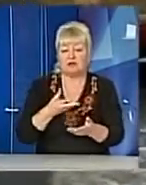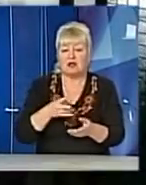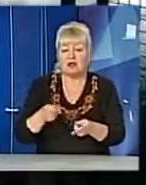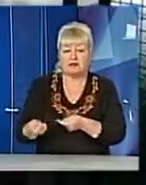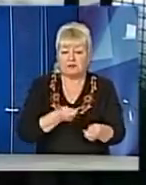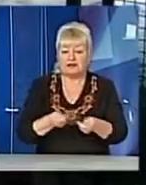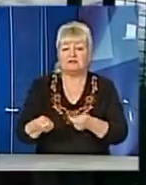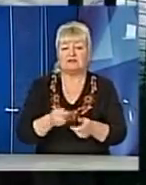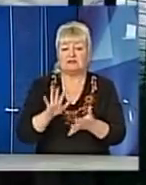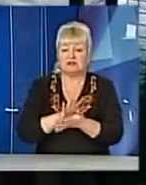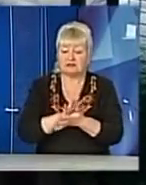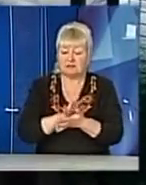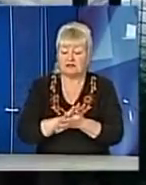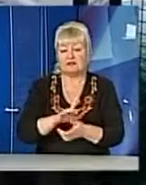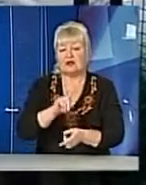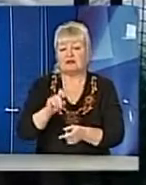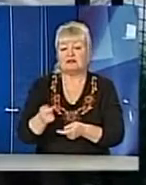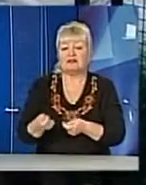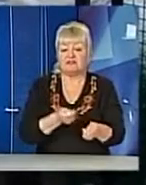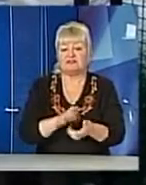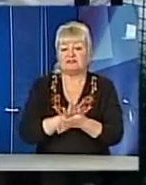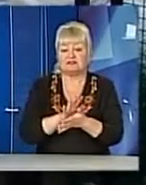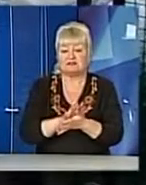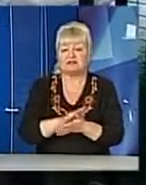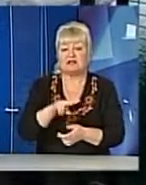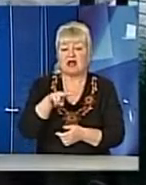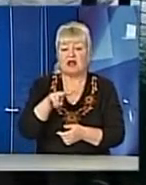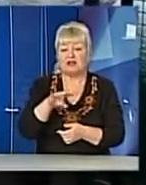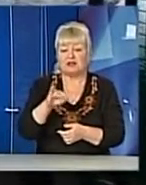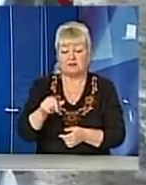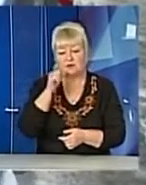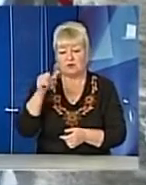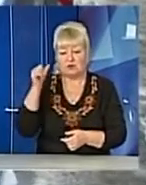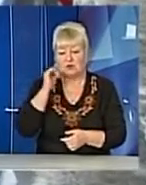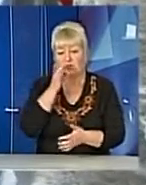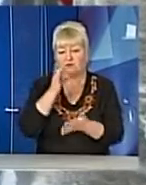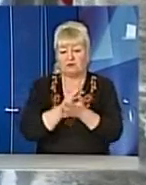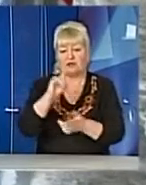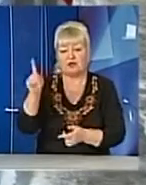Нагадаю, що за вивезення сміття з Львова від липня минулого року відповідає обласна адміністрація.